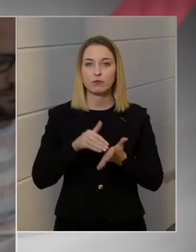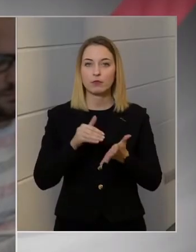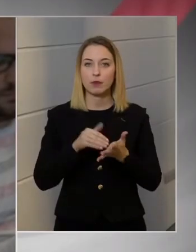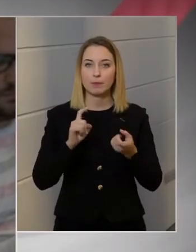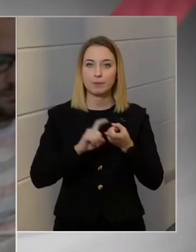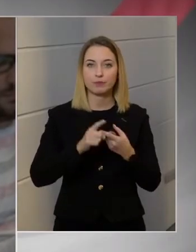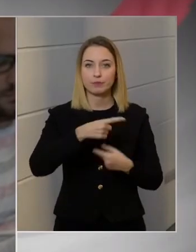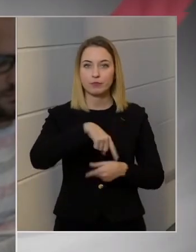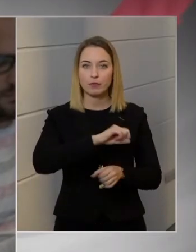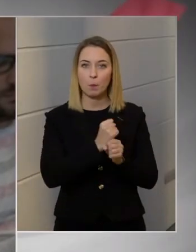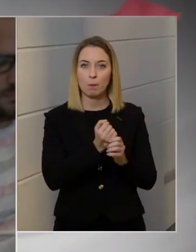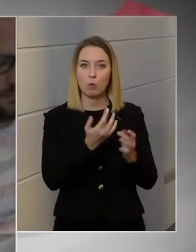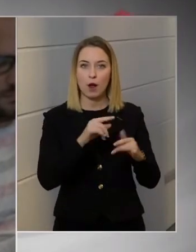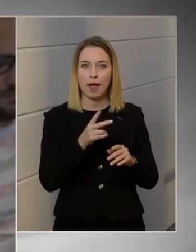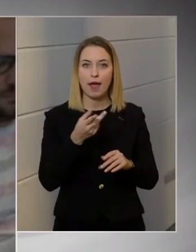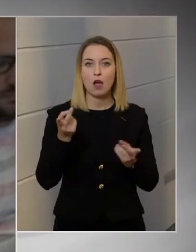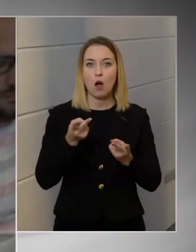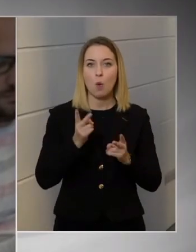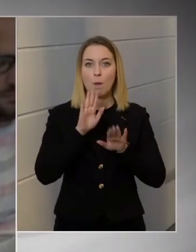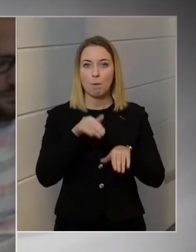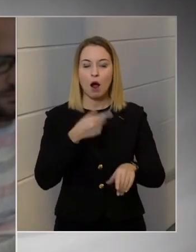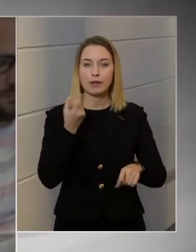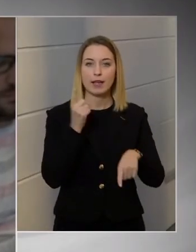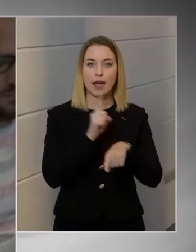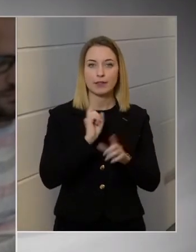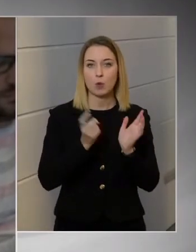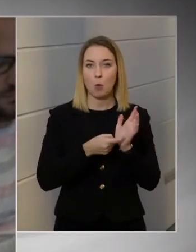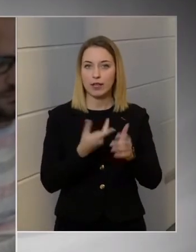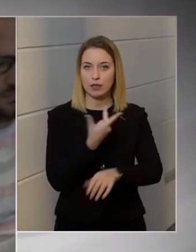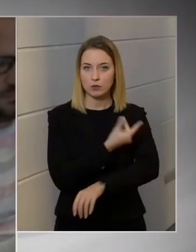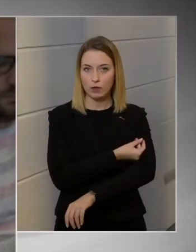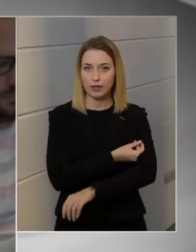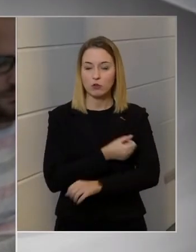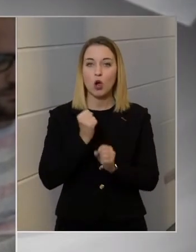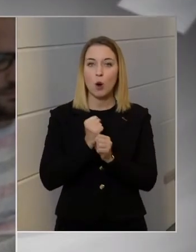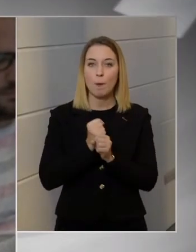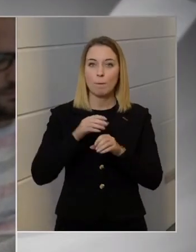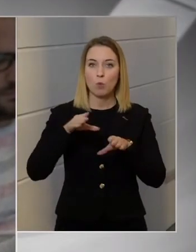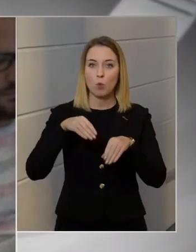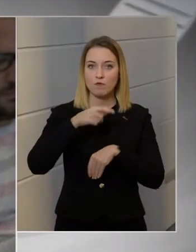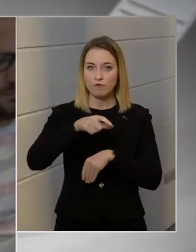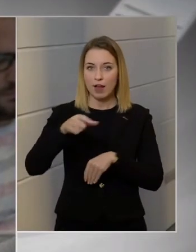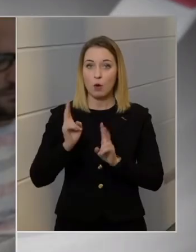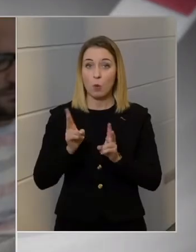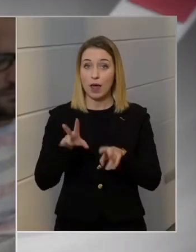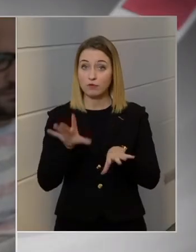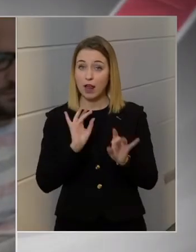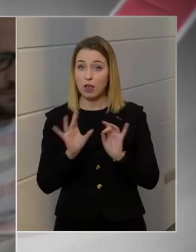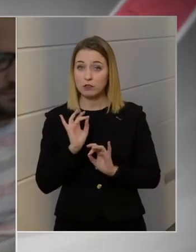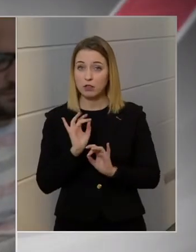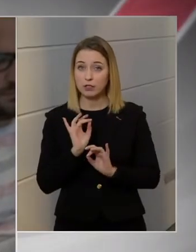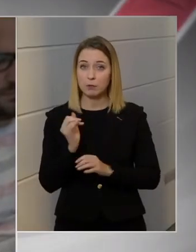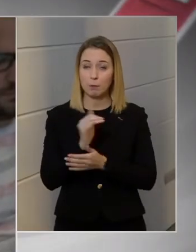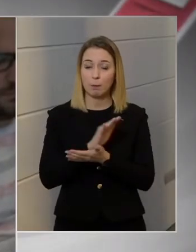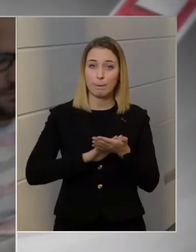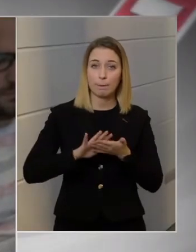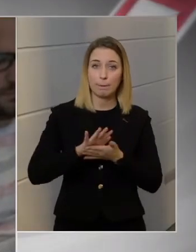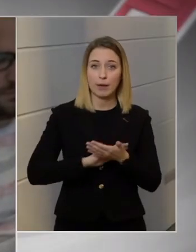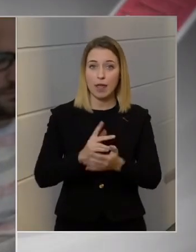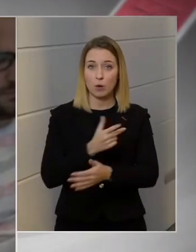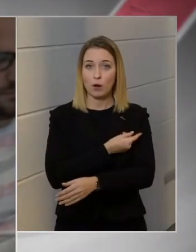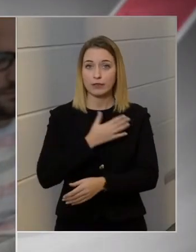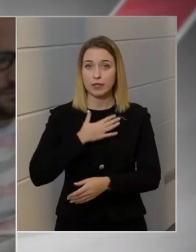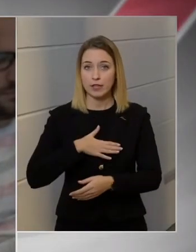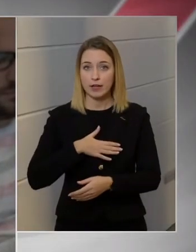azokon a munkahelyeken, ahol elrendelik majd kötelezően az oltást, a munkavállaló választhat-e, hogy ő milyen oltást szeretne,